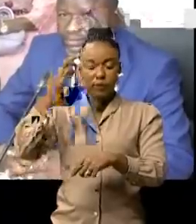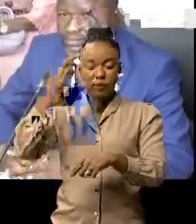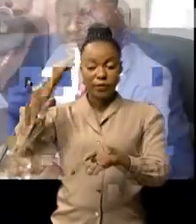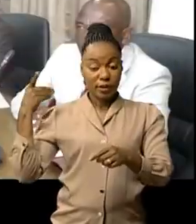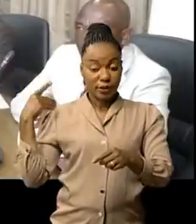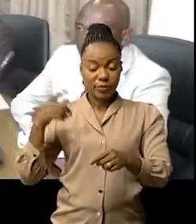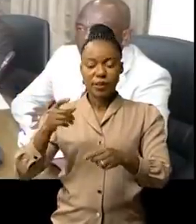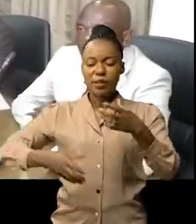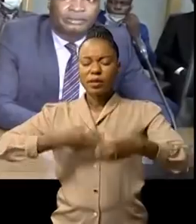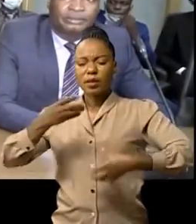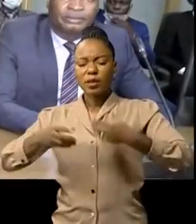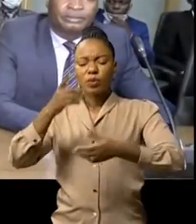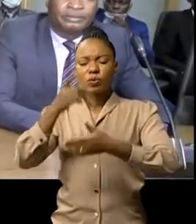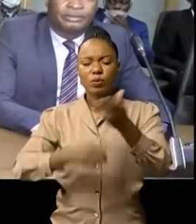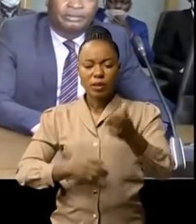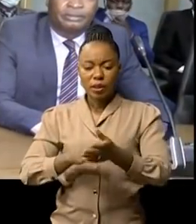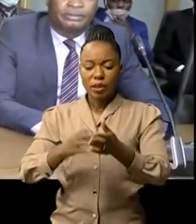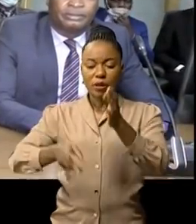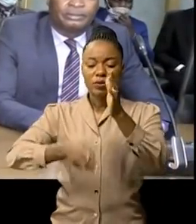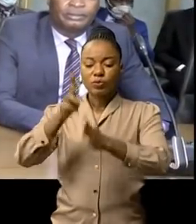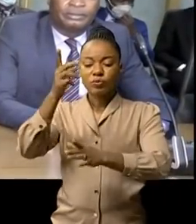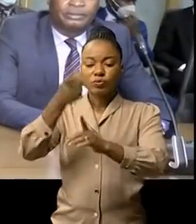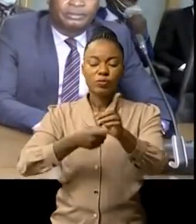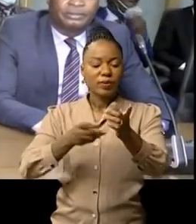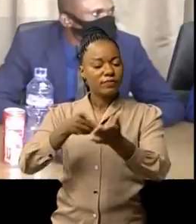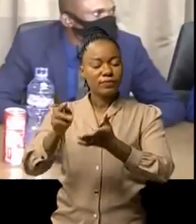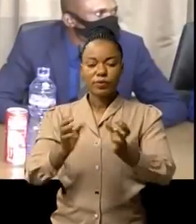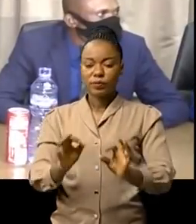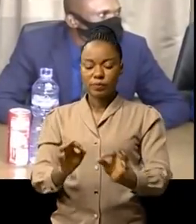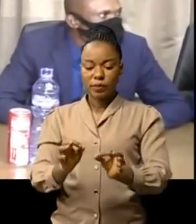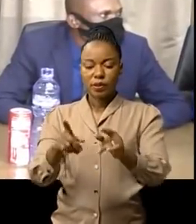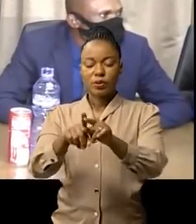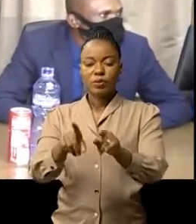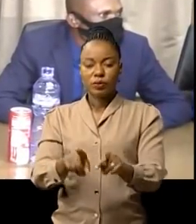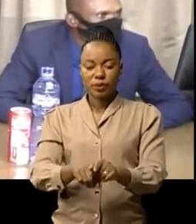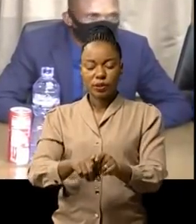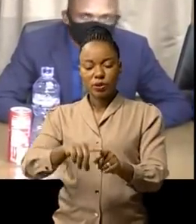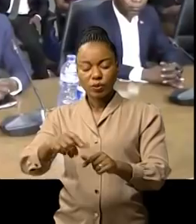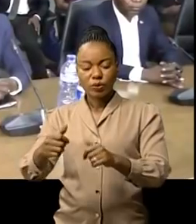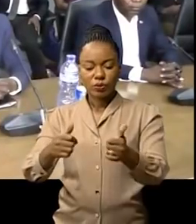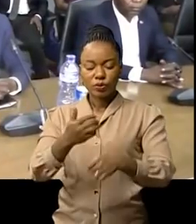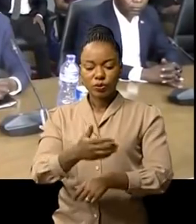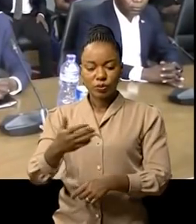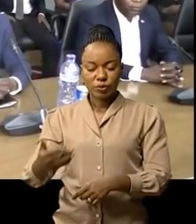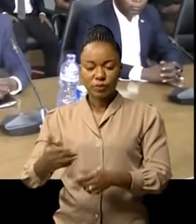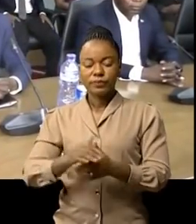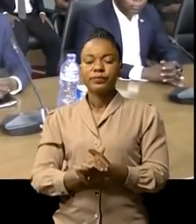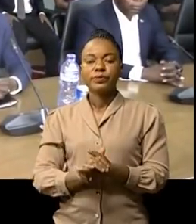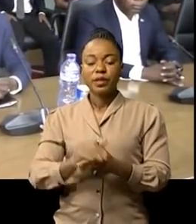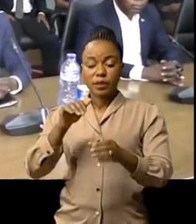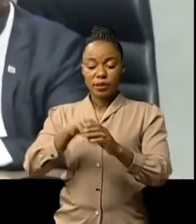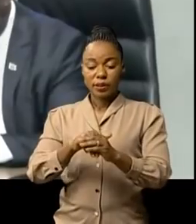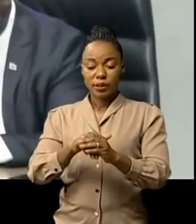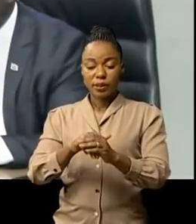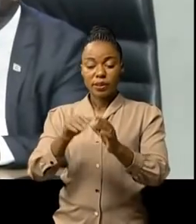réclame les arriérés des 12 mois d'émolument, les frais d'installation et surtout l'éventuelle insertion de l'air dû dans les budgets de l'État.